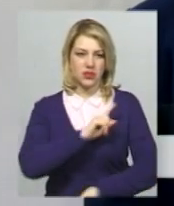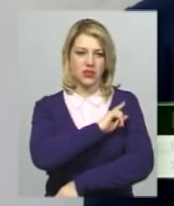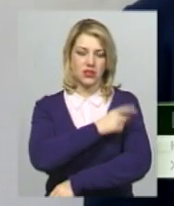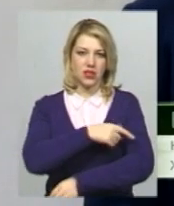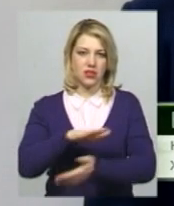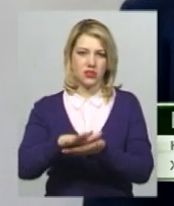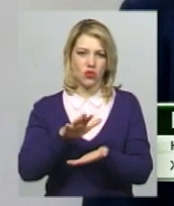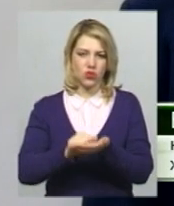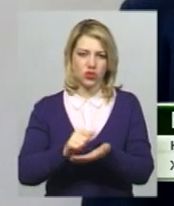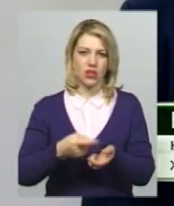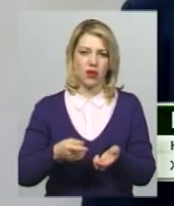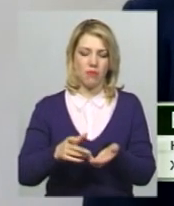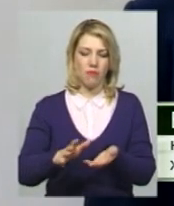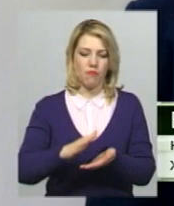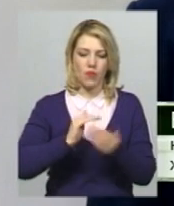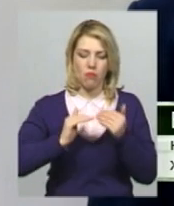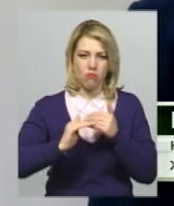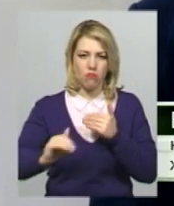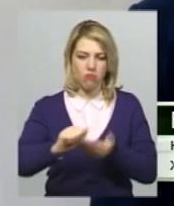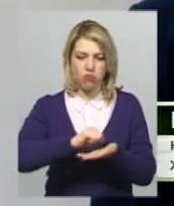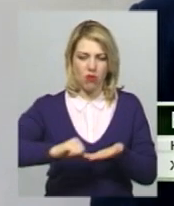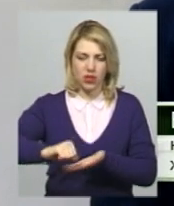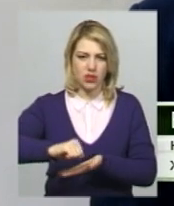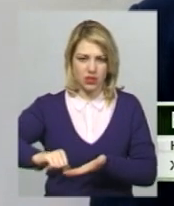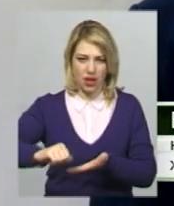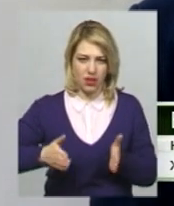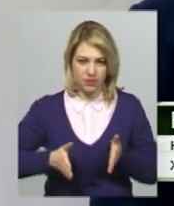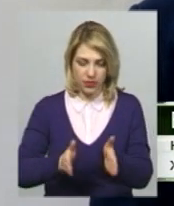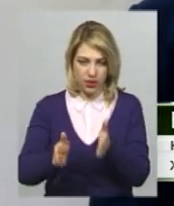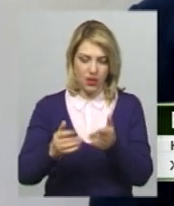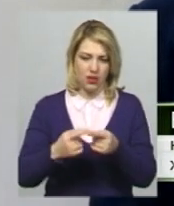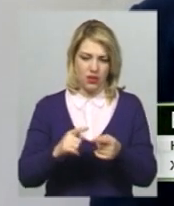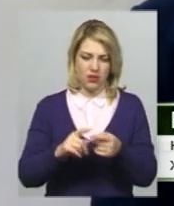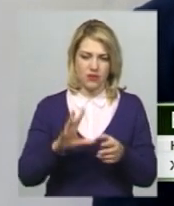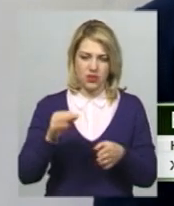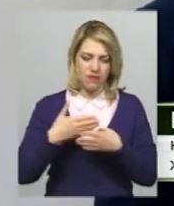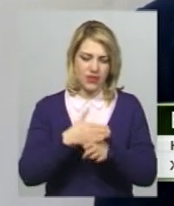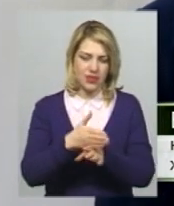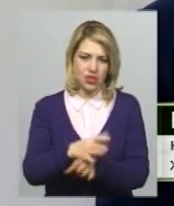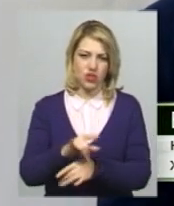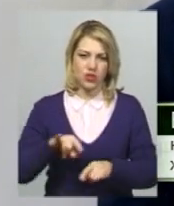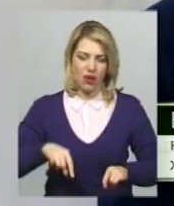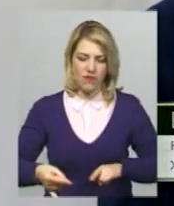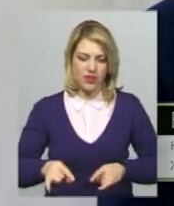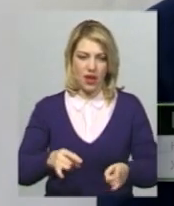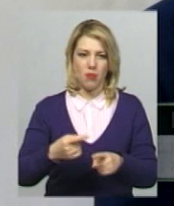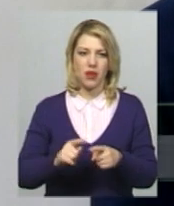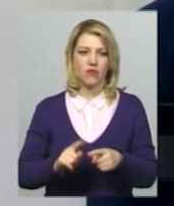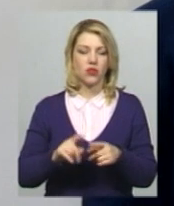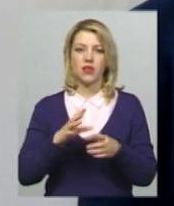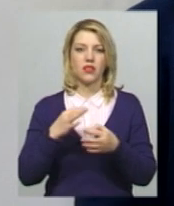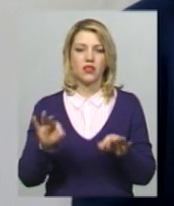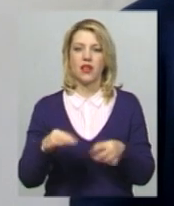зношене покриття асфальтобетону, дуже сильно зношена основа, вся втріщена в ямах, вона не дозволяє її